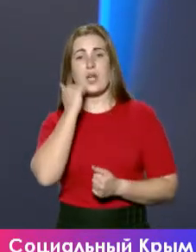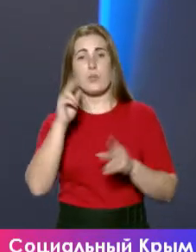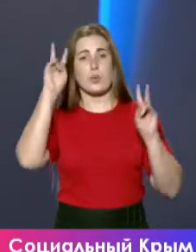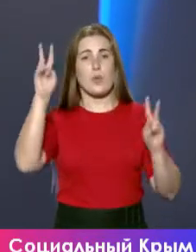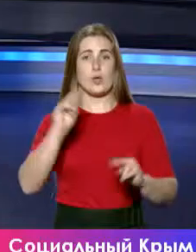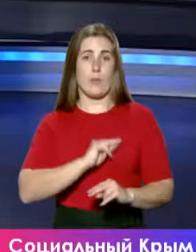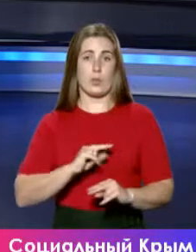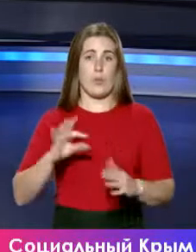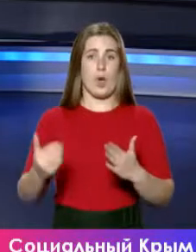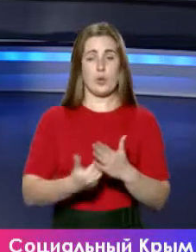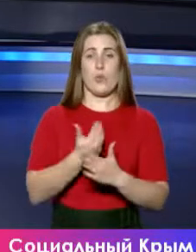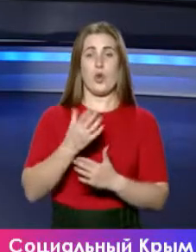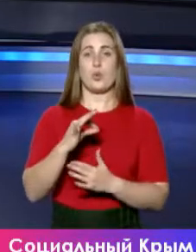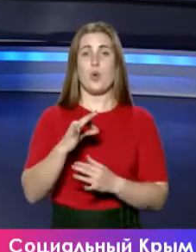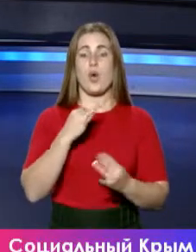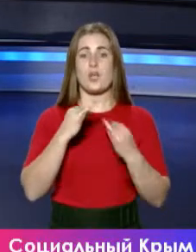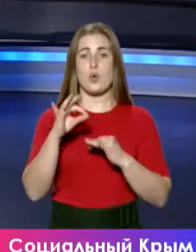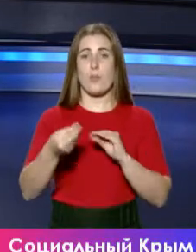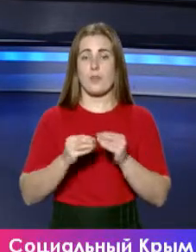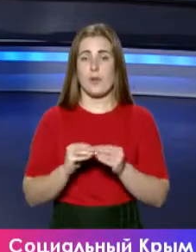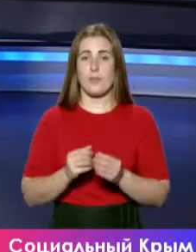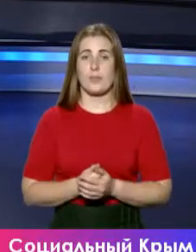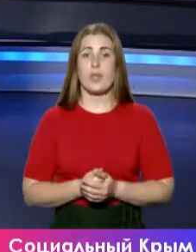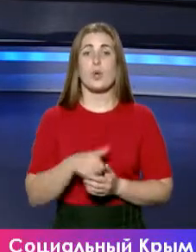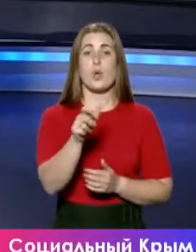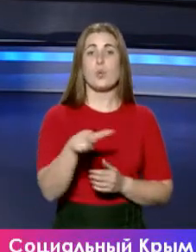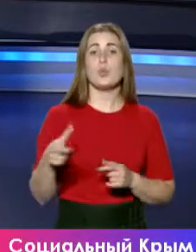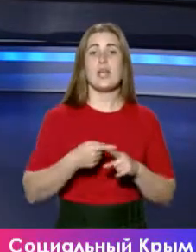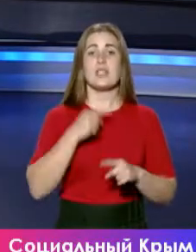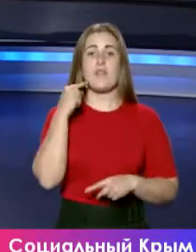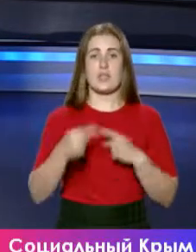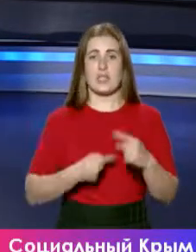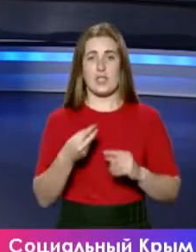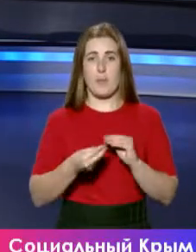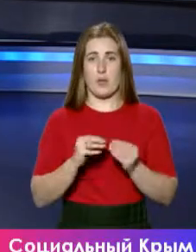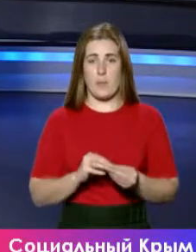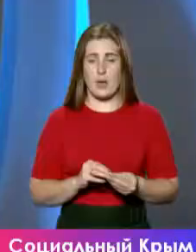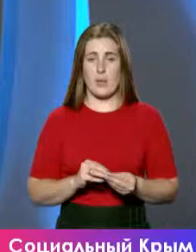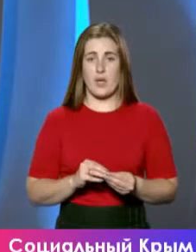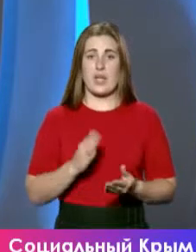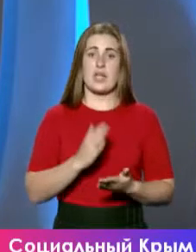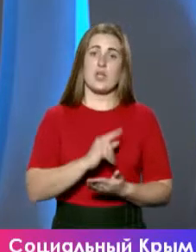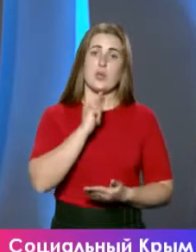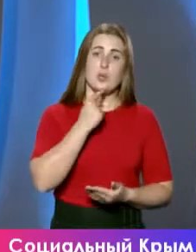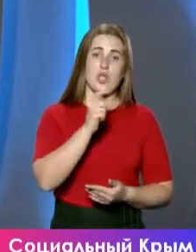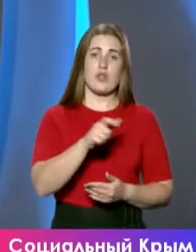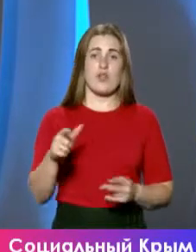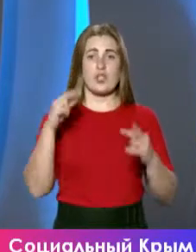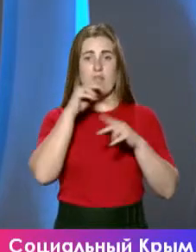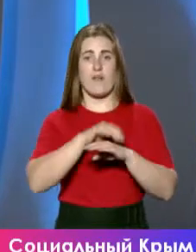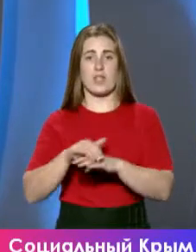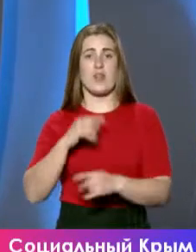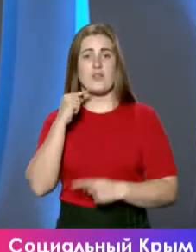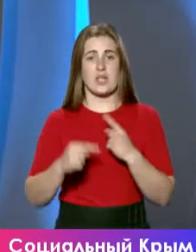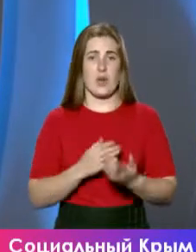работать по-новому? Но, опять же, речь идет об управленцах. Люди — это всегда проблема. Это всегда есть трудности. Человеческий фактор всегда